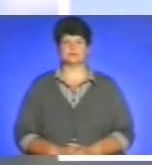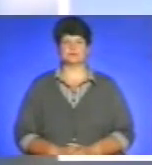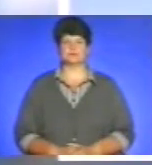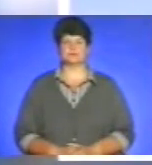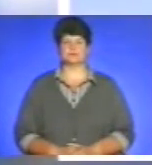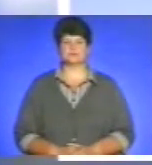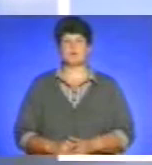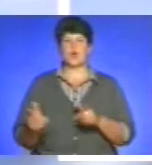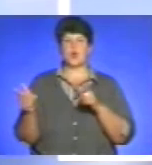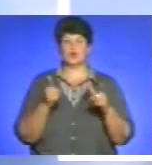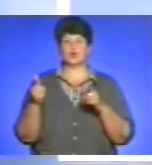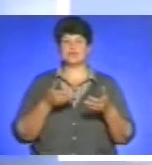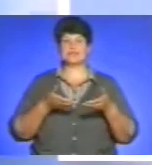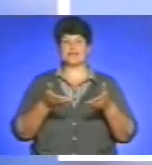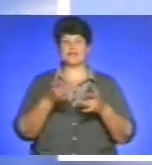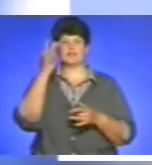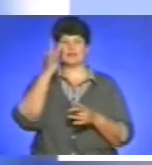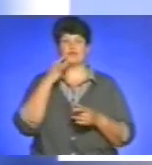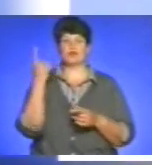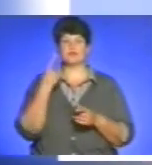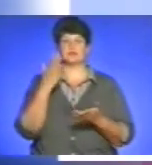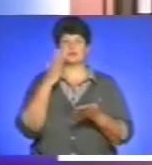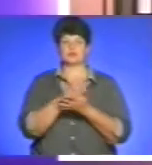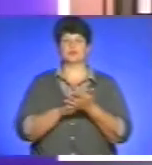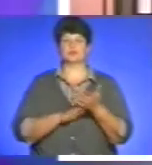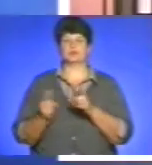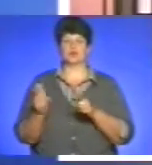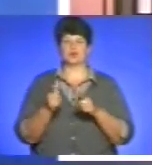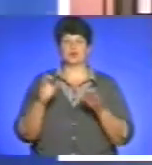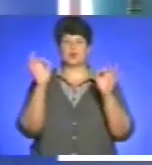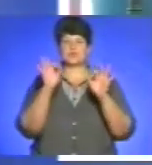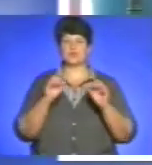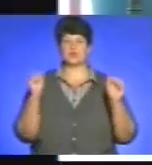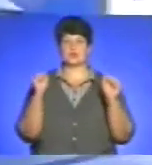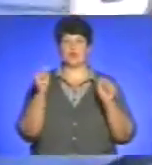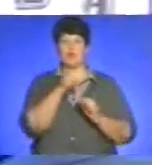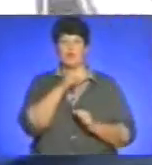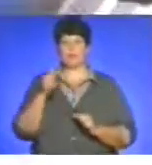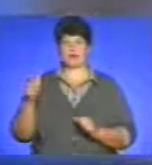Готуй сани влітку. В області триває підготовка до осінньо-зимового періоду.